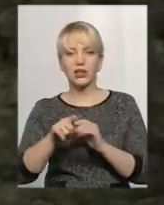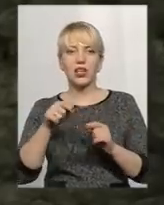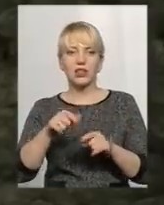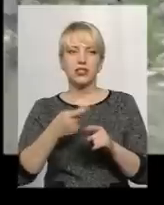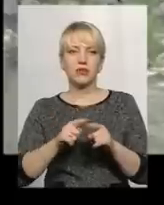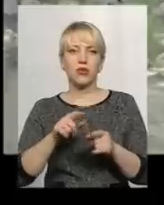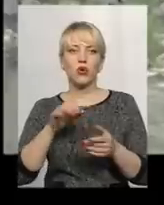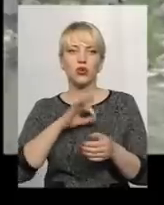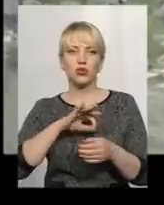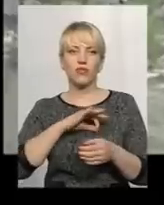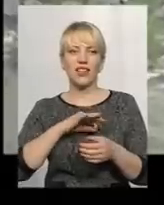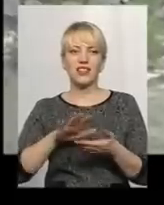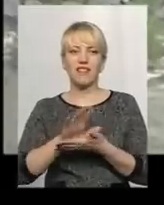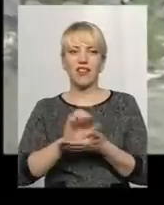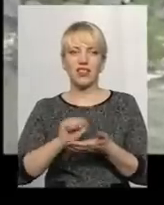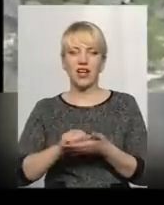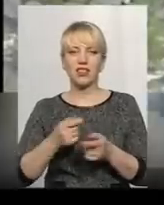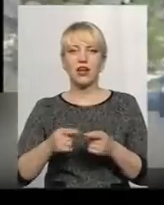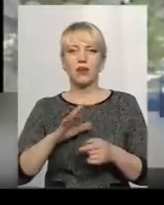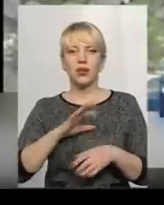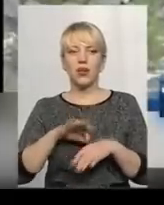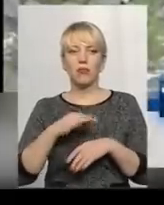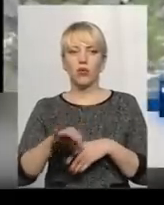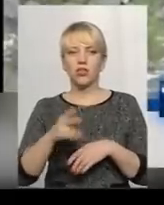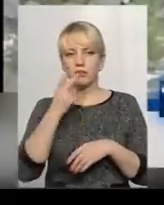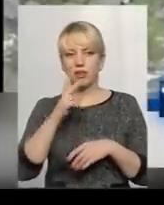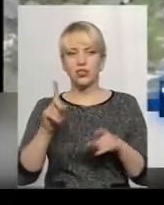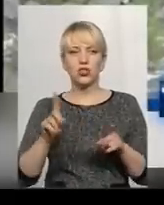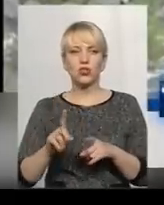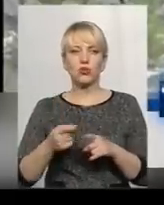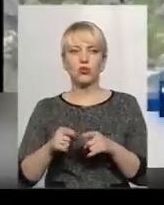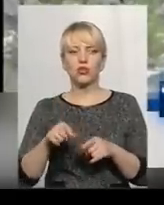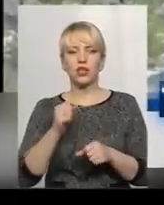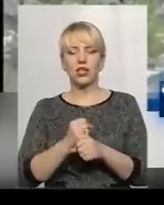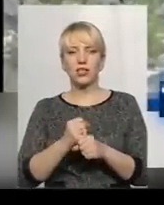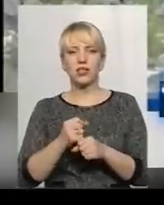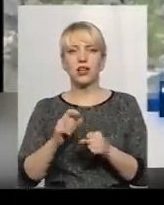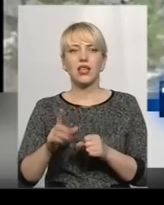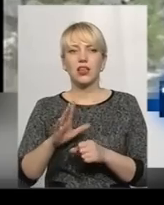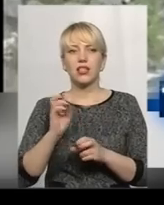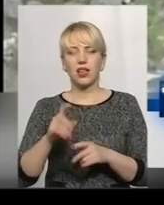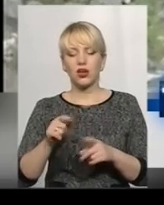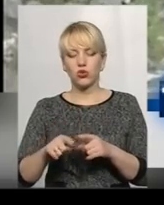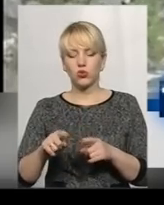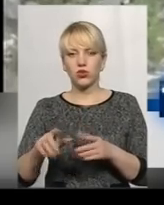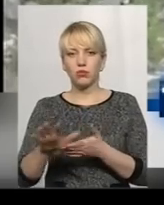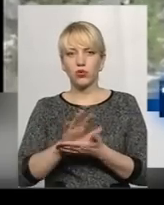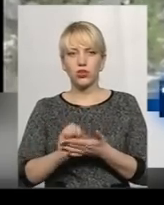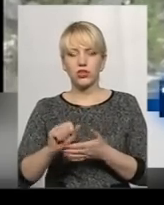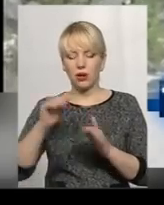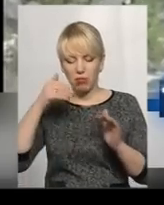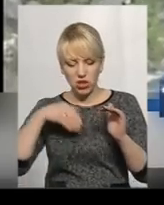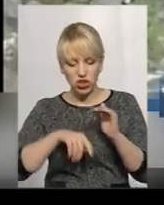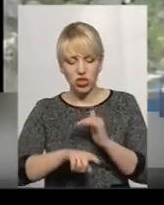вандали Просто було болно дивитися на те, що тут робиться, як вирублюється кристалли Як унічається пещера, ми вирішили